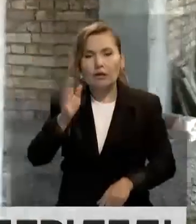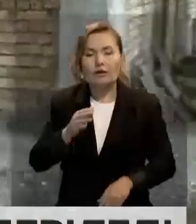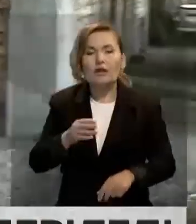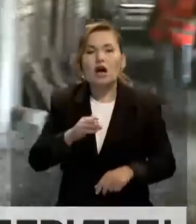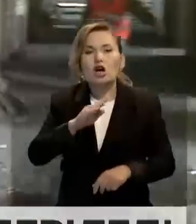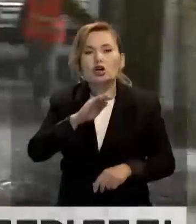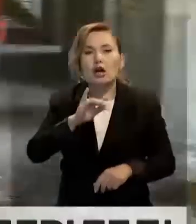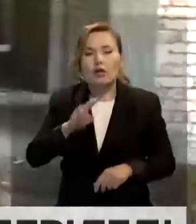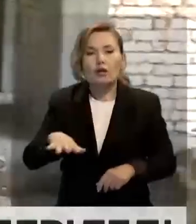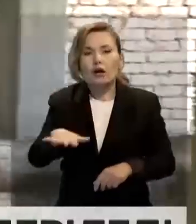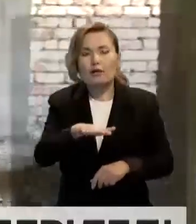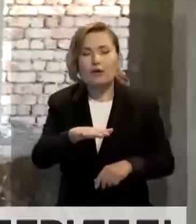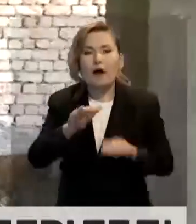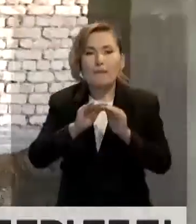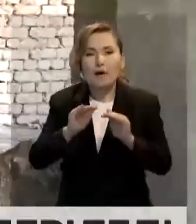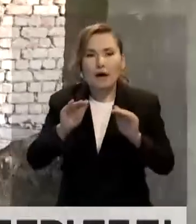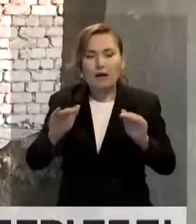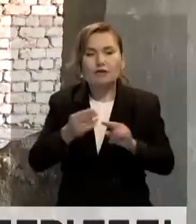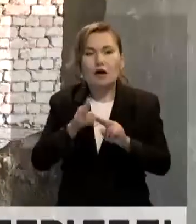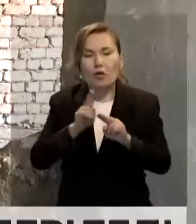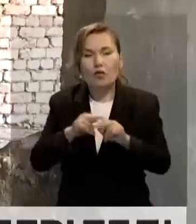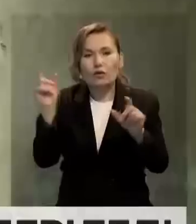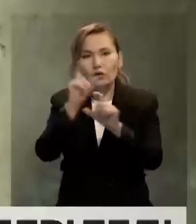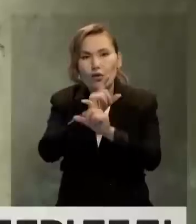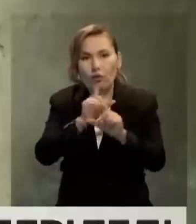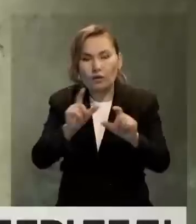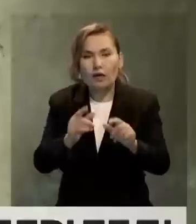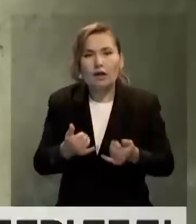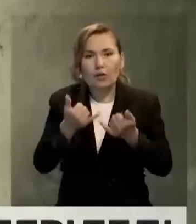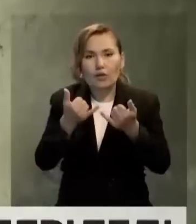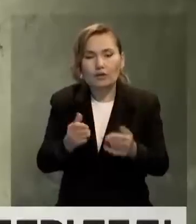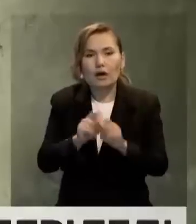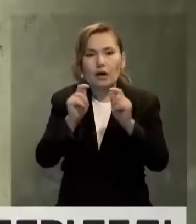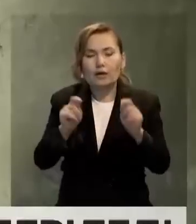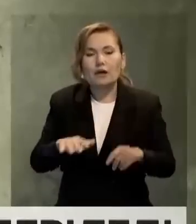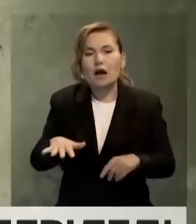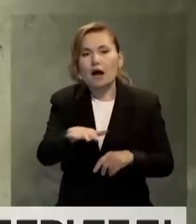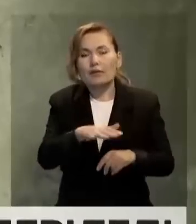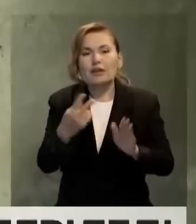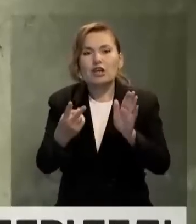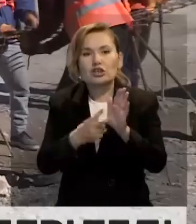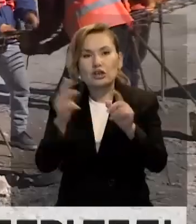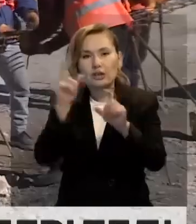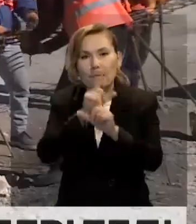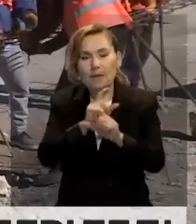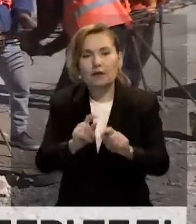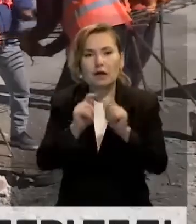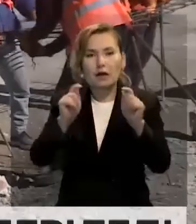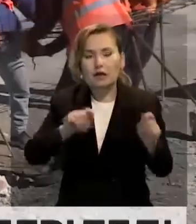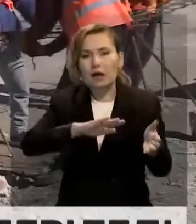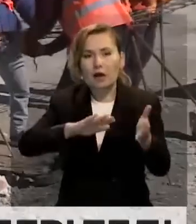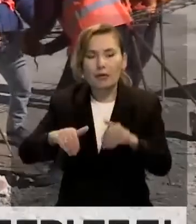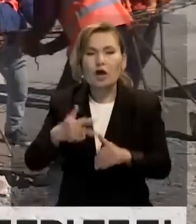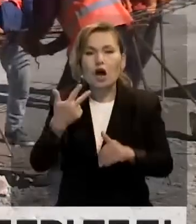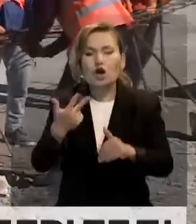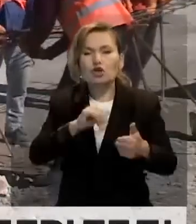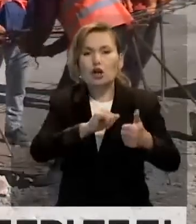қорған ауданында баласаны көп мектептердің жүктемесі осылай төмендетілмек. Сонғы 5 жылда ауданда 7 мектеп пайдалануға берілгеннен кейін, 3